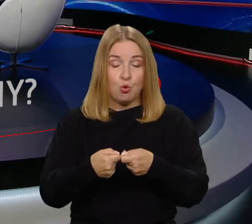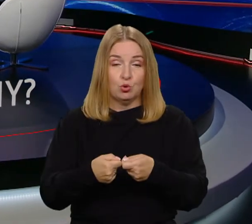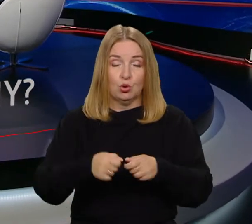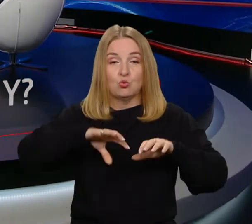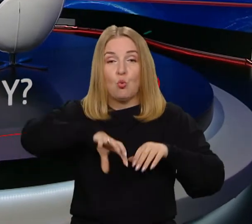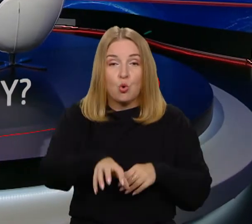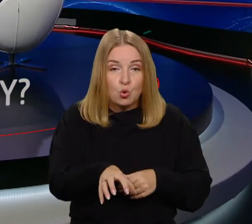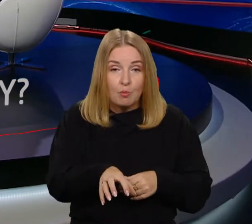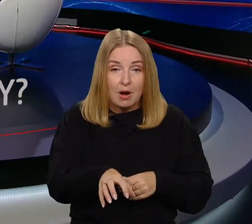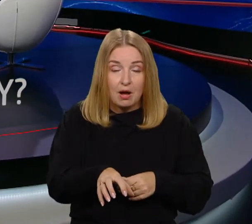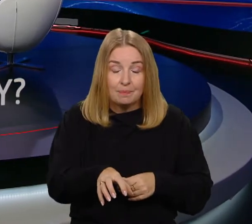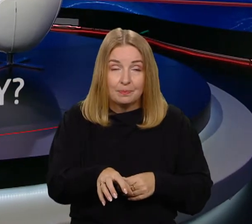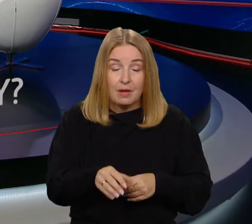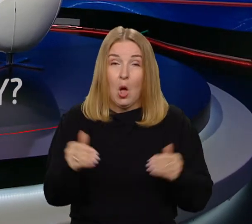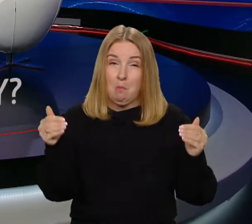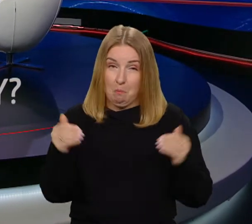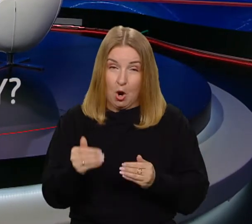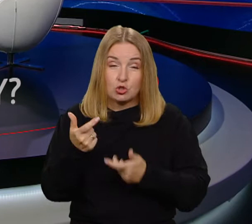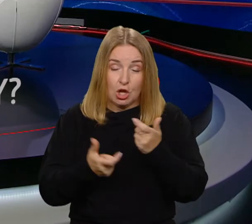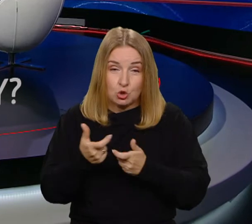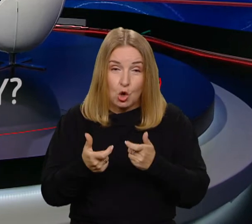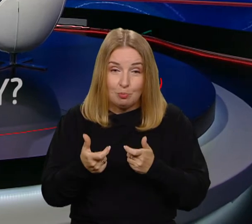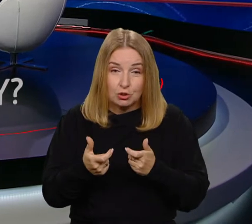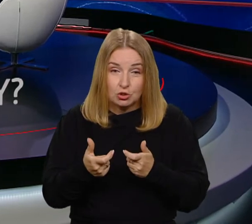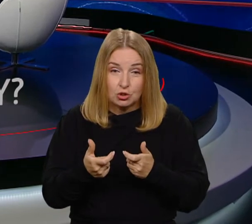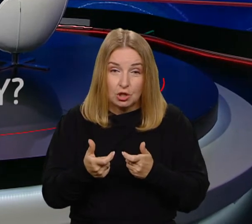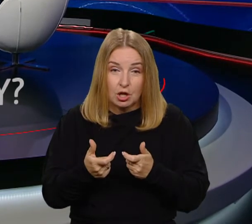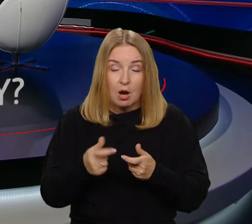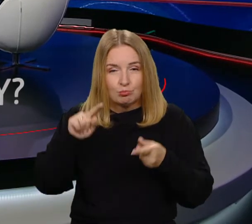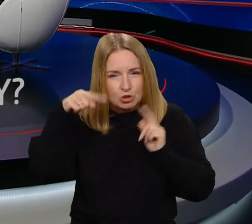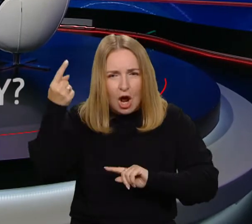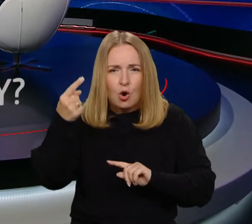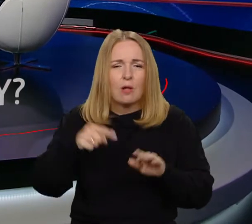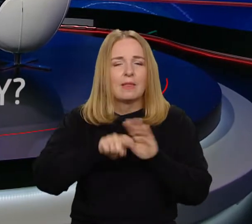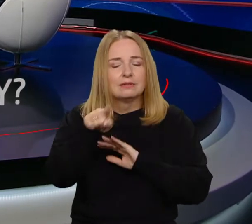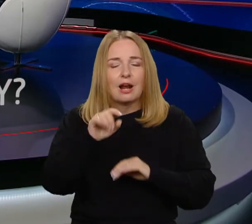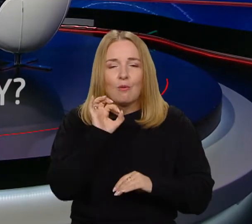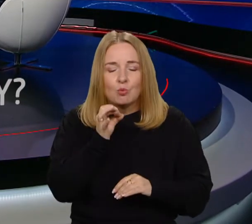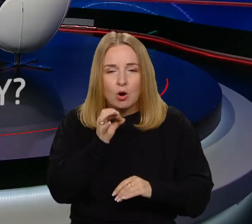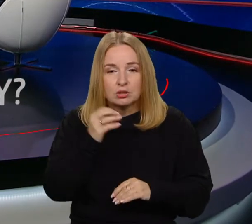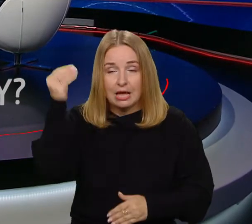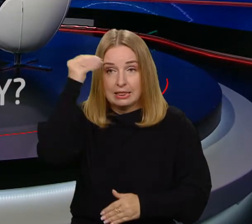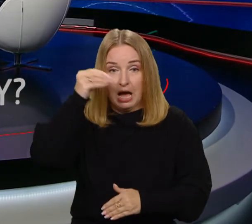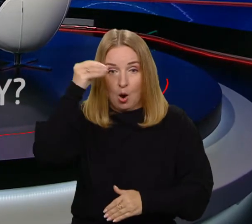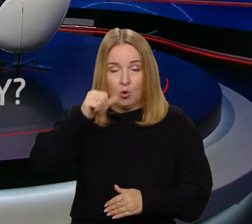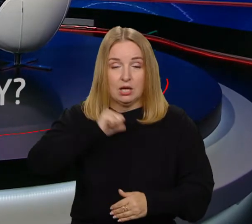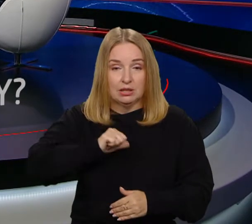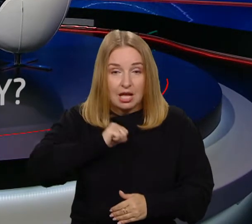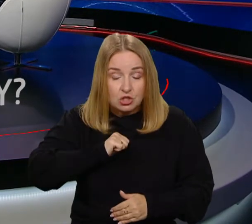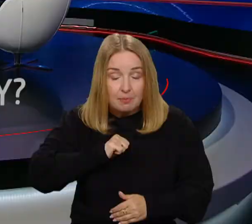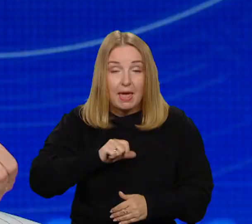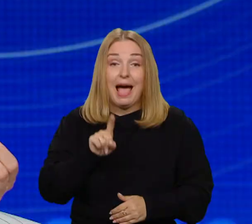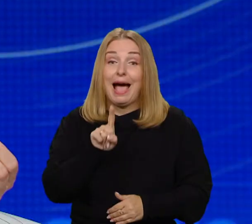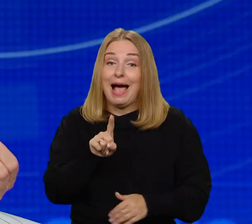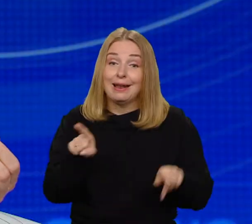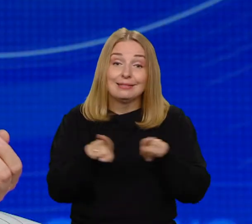młodych ludzi, nie tylko żeby uczyli się dla siebie, i tu na pewno stosowałbym argumenty pana profesora, ale jak ich przekonać do